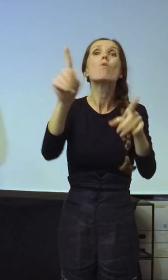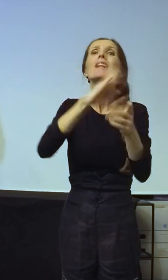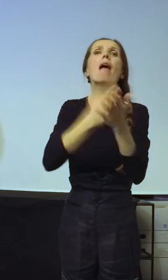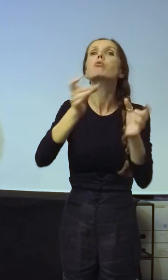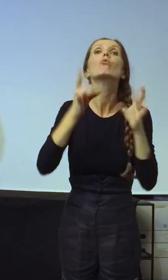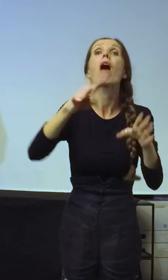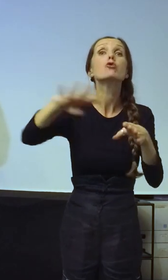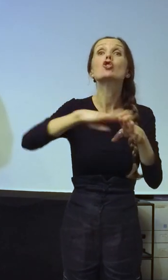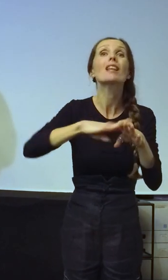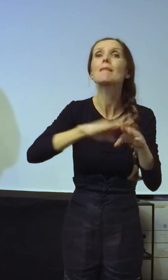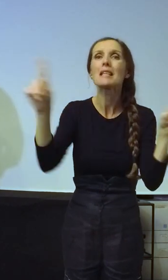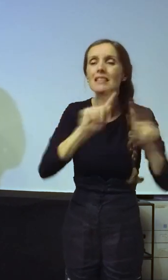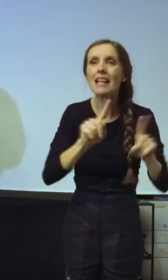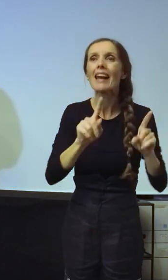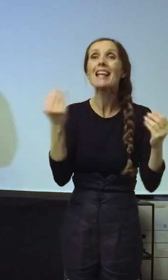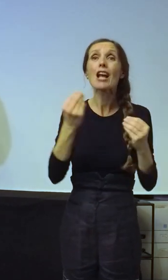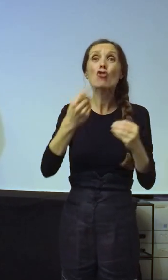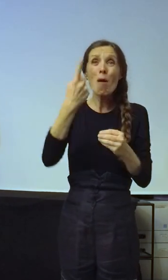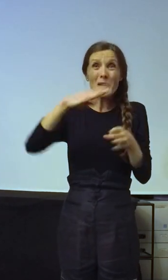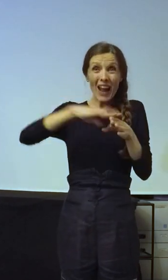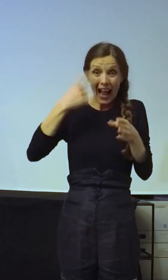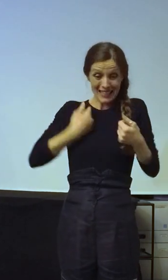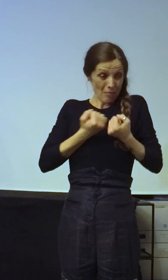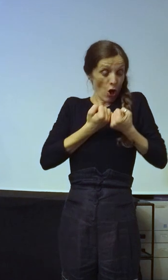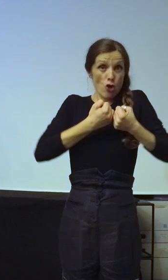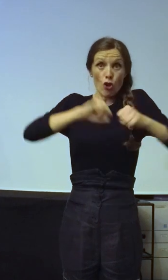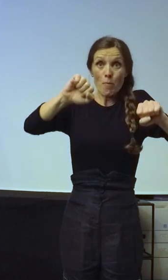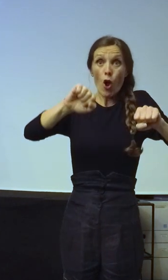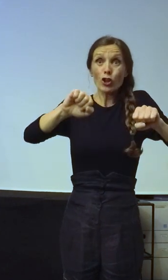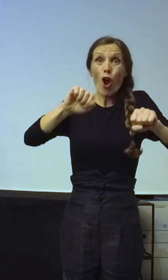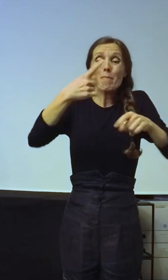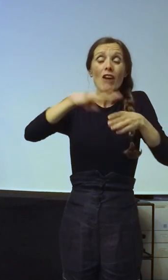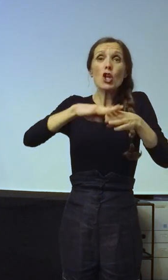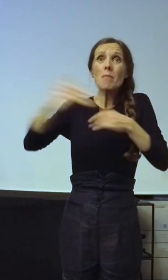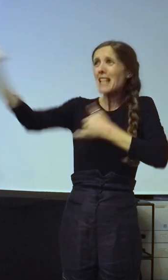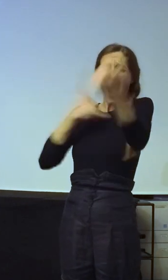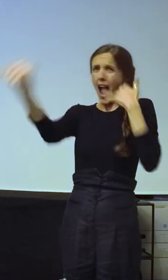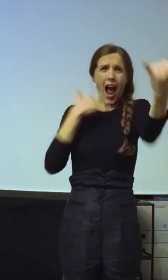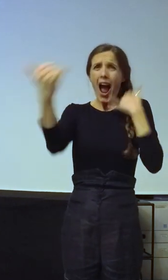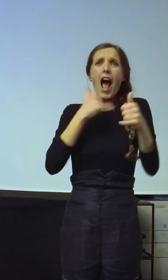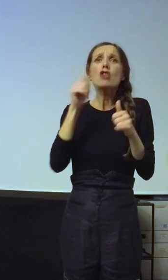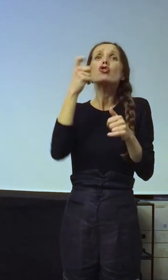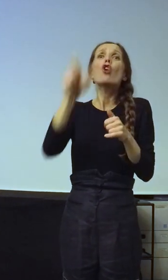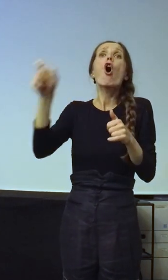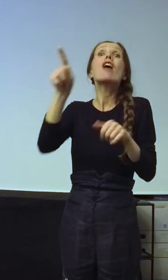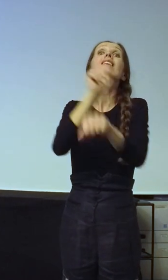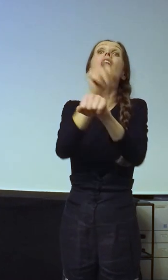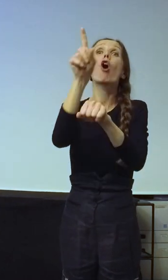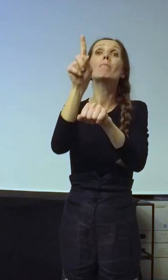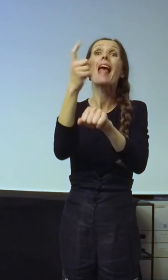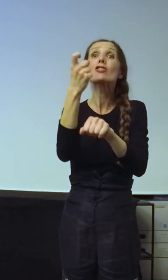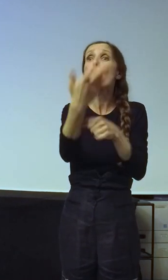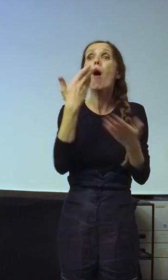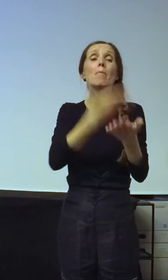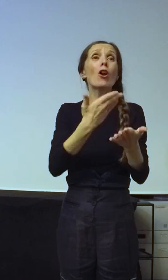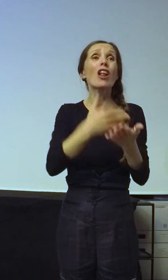četiri mjeseca. Jer u prva četiri mjeseca mene je zvalo preko sto drugova sa robije. Imao sam preko 60 kriminalnih ponuda, od kojih